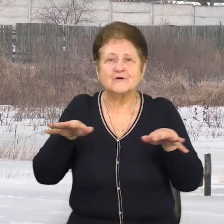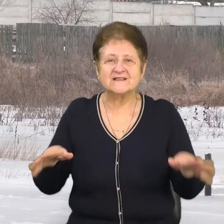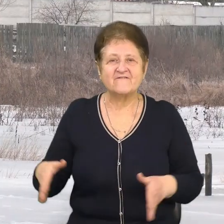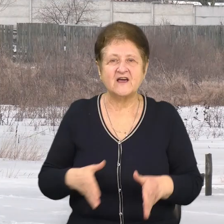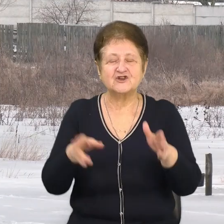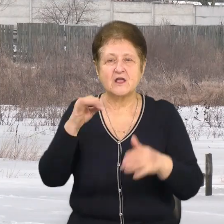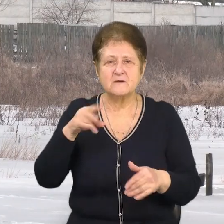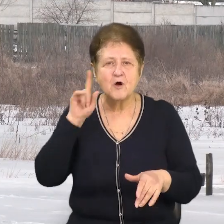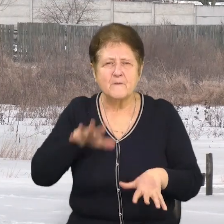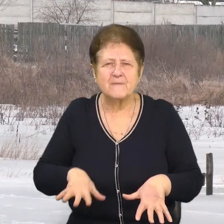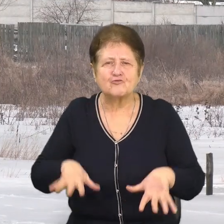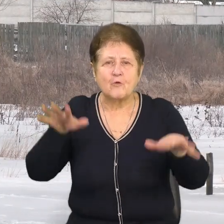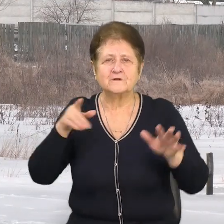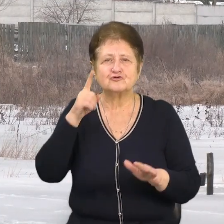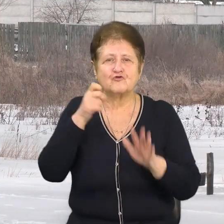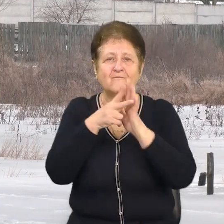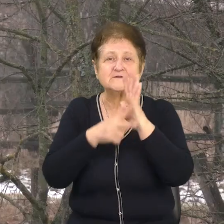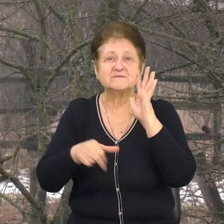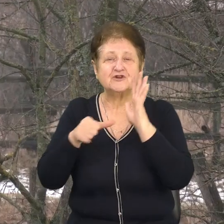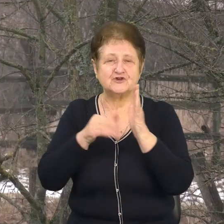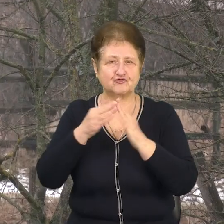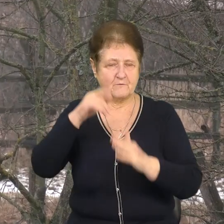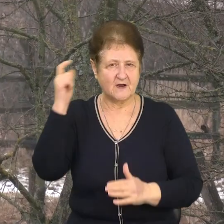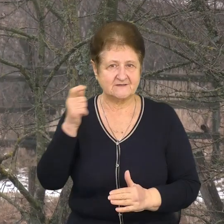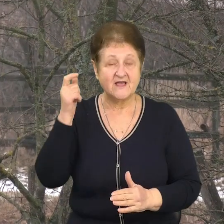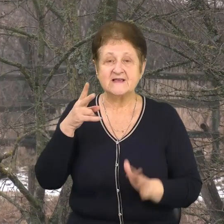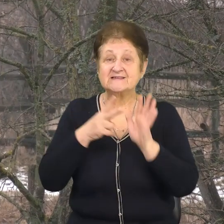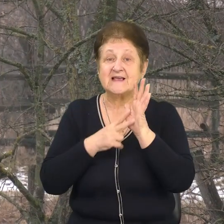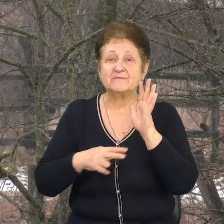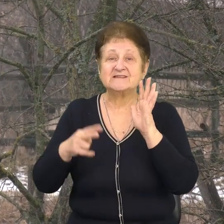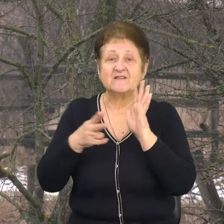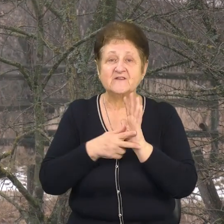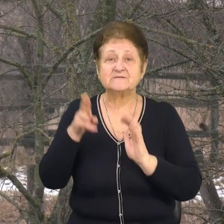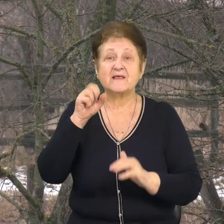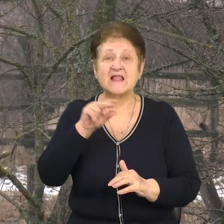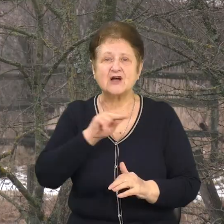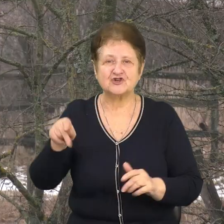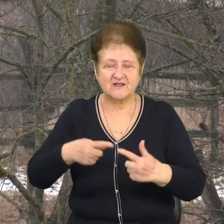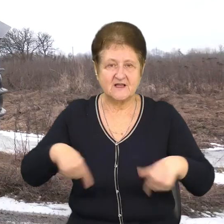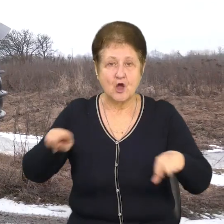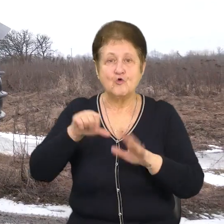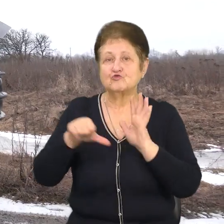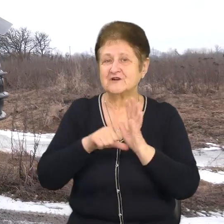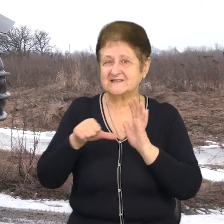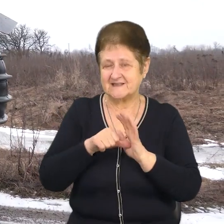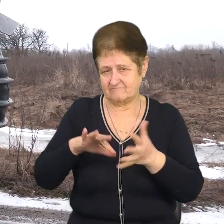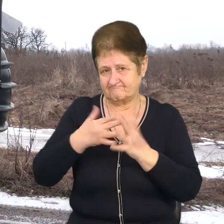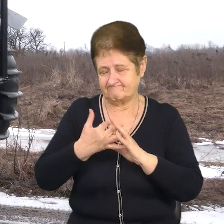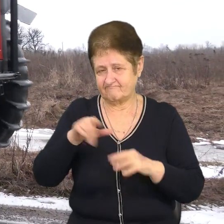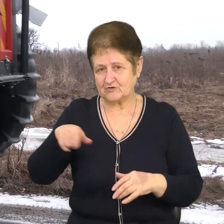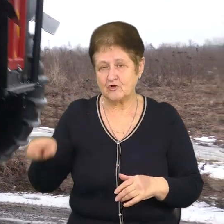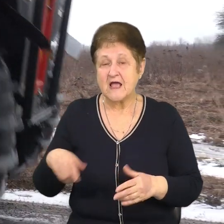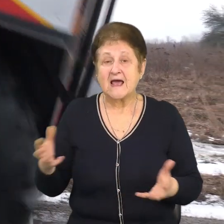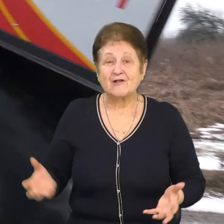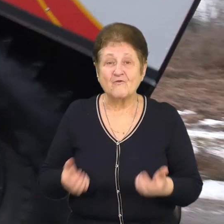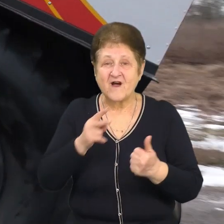підтоплено 186 домоволодінь та 78 дачних ділянок у шести населених пунктах. Рятувальники на спеціальному